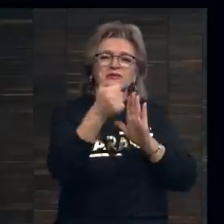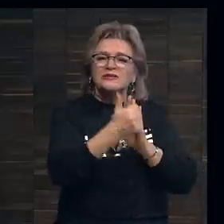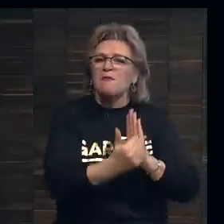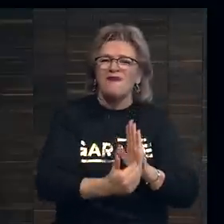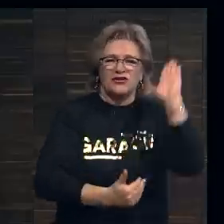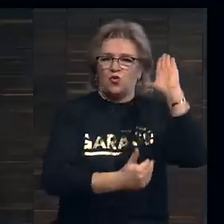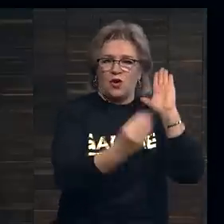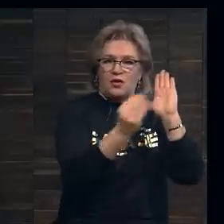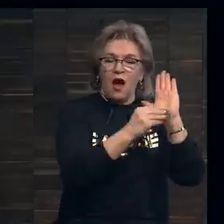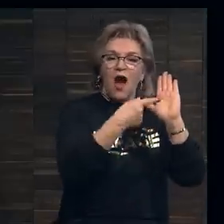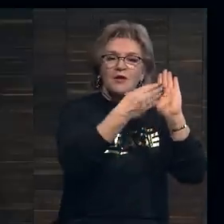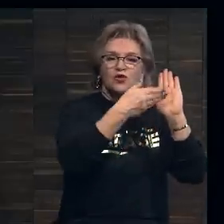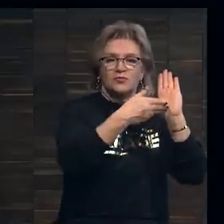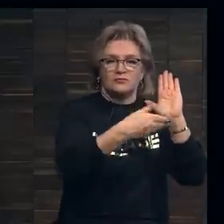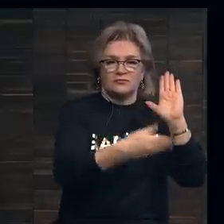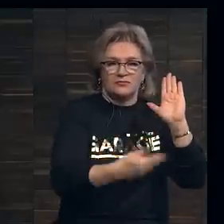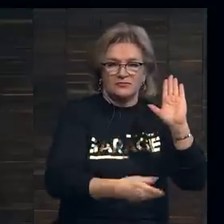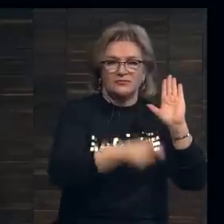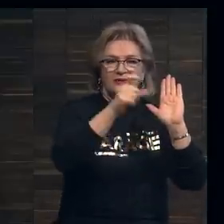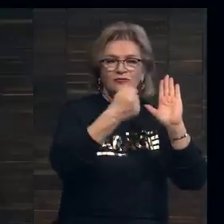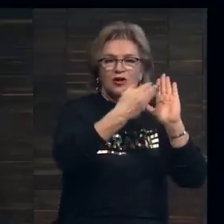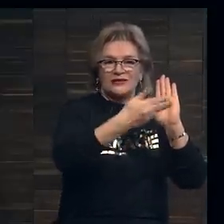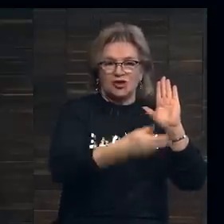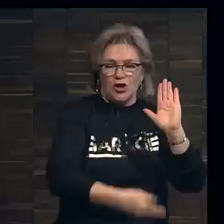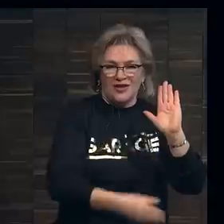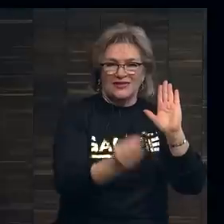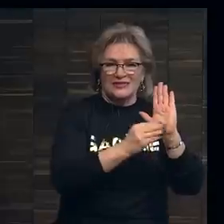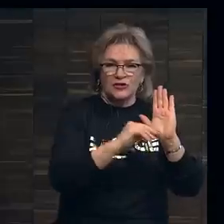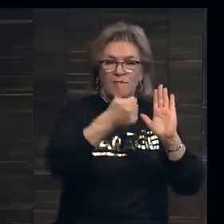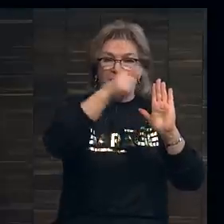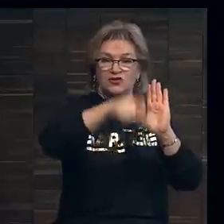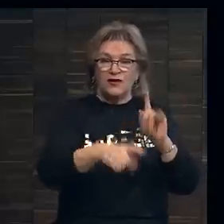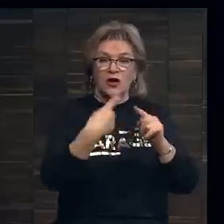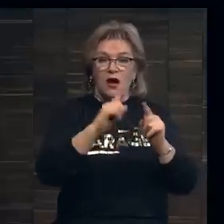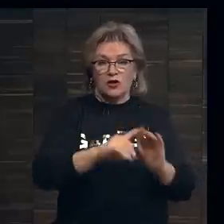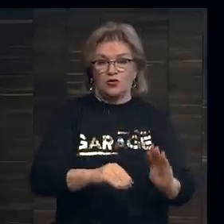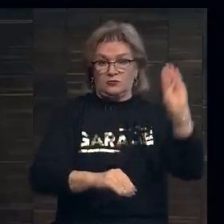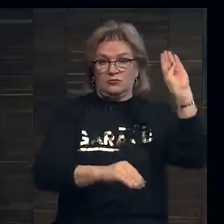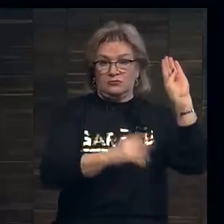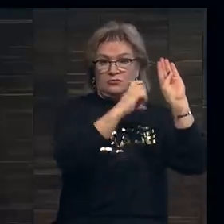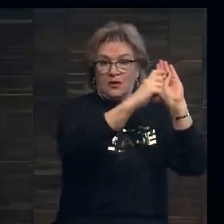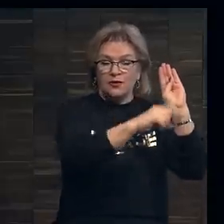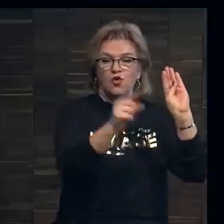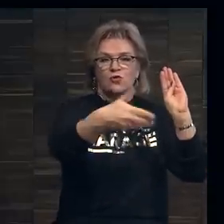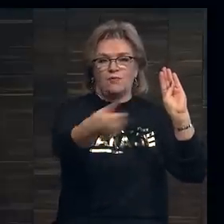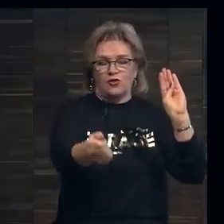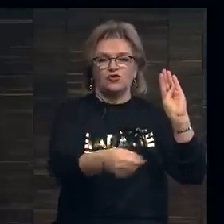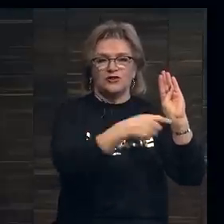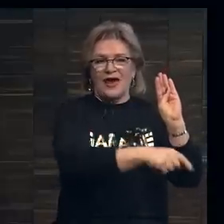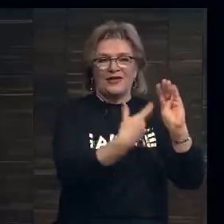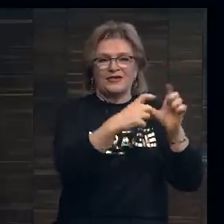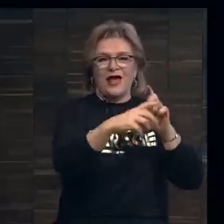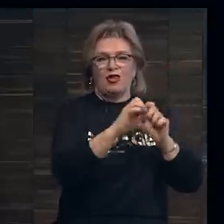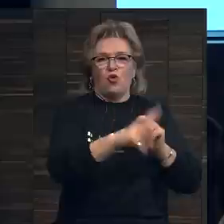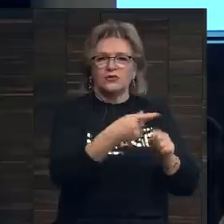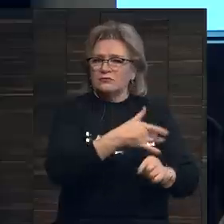высокой цены, а затем аукционист снижает цену, и первый человек, который поднимет табличку, получит этот лот.